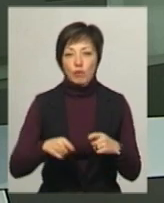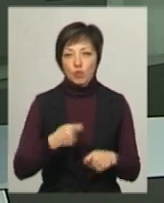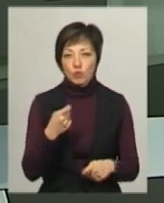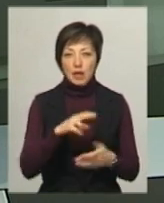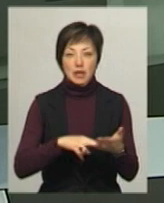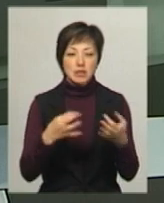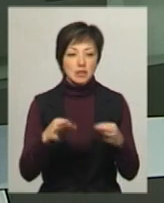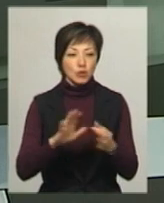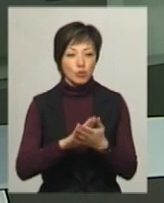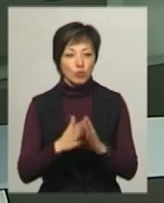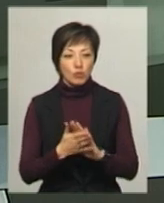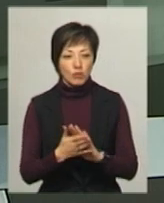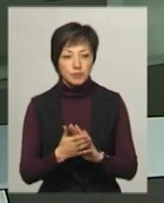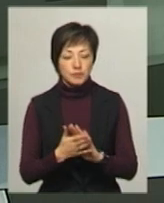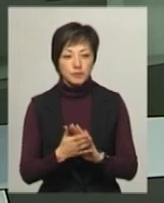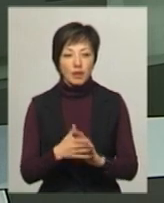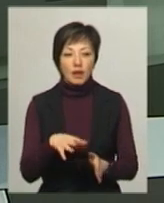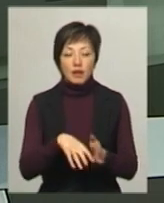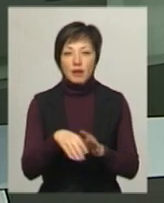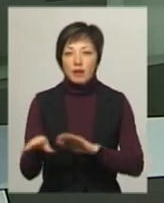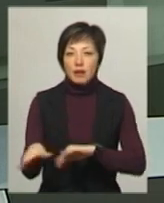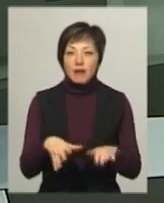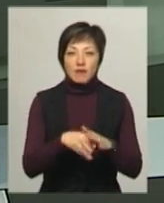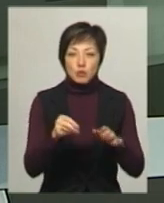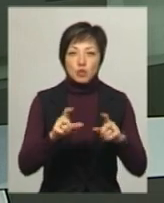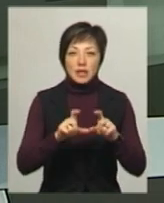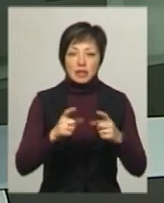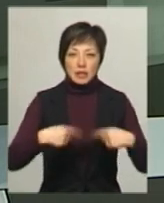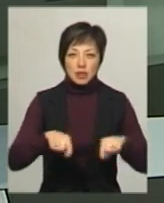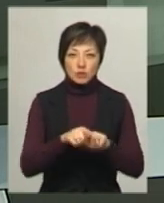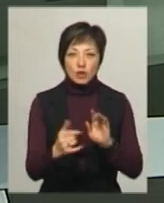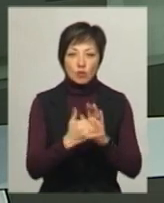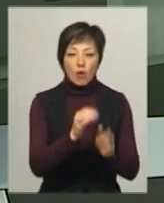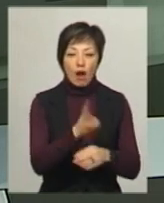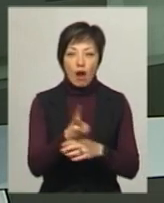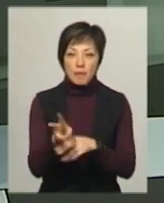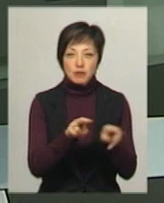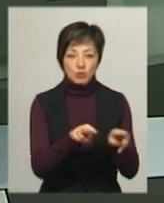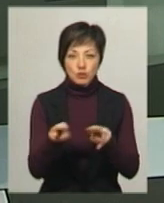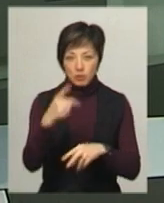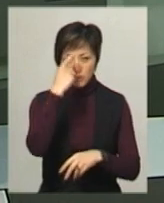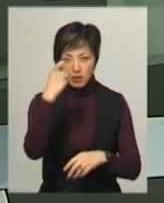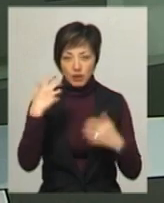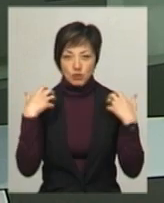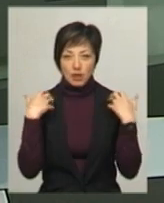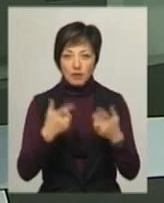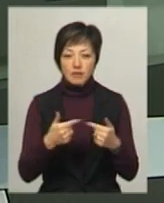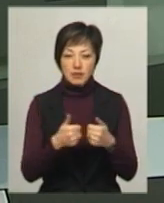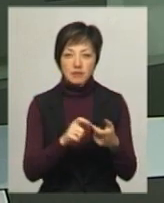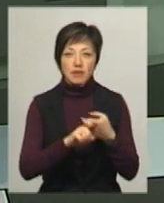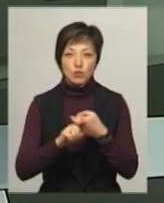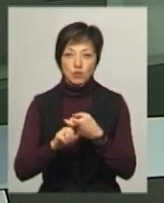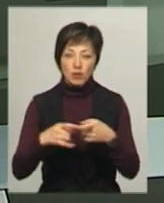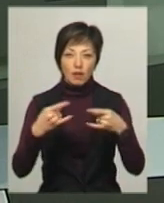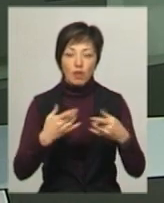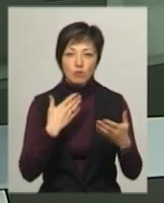ліцензійних умов. На виборчих дільницях Хмельниччини встановлюють камери відеоспостереження, повідомляє начальник відділу зв'язку та